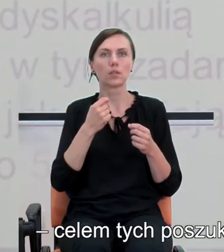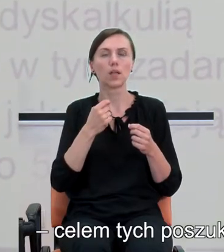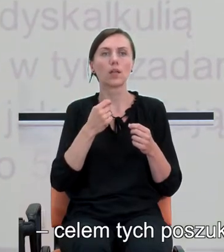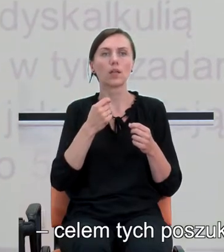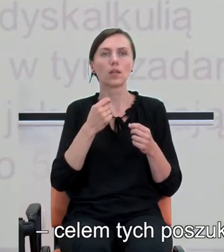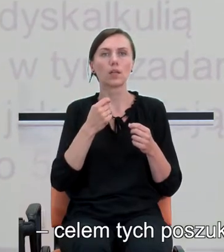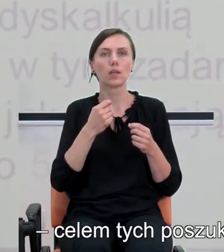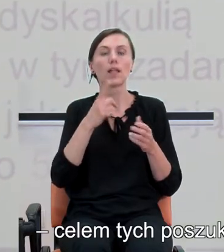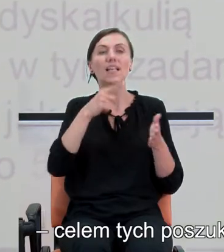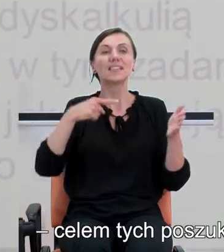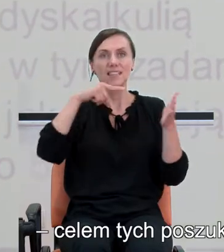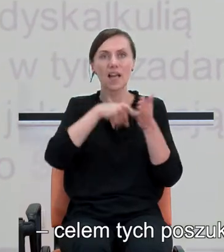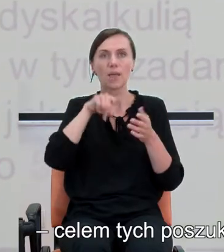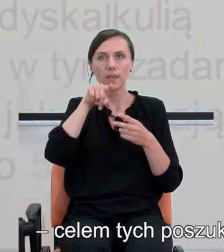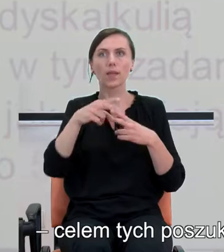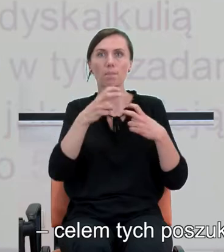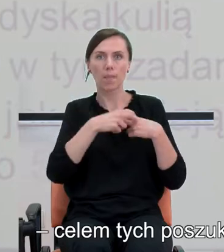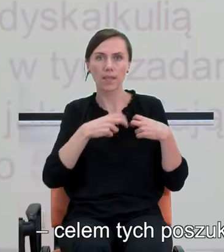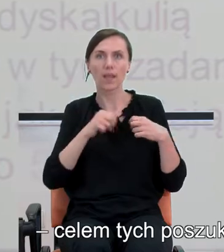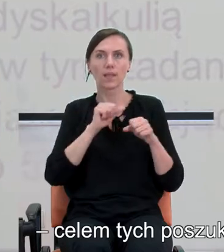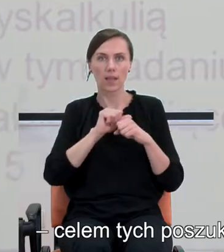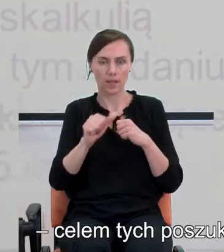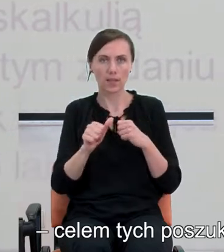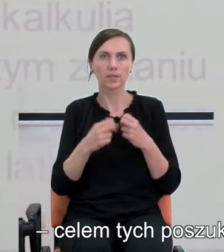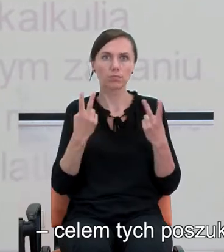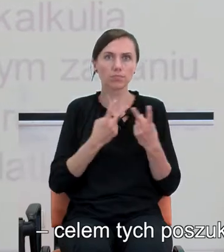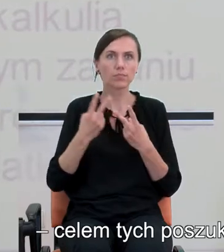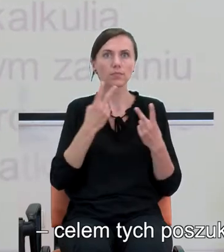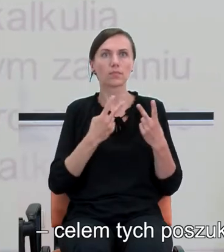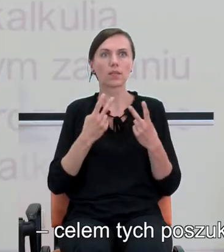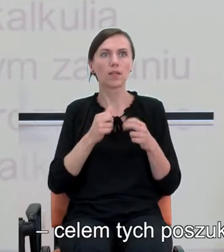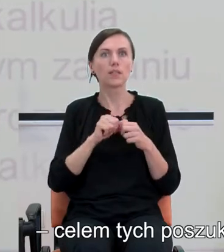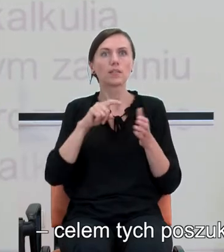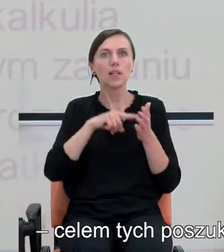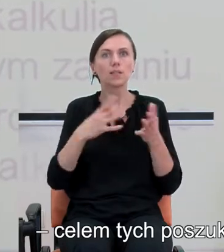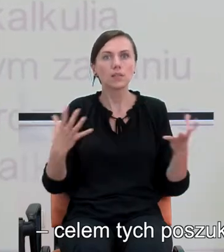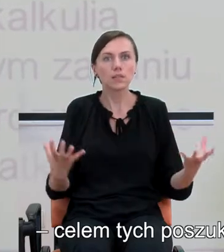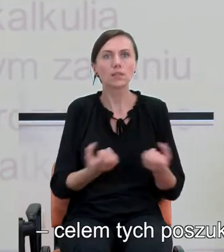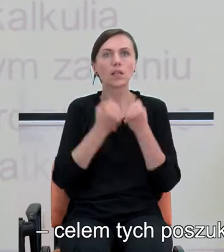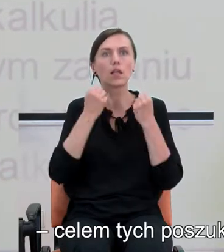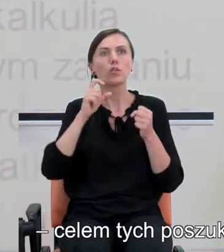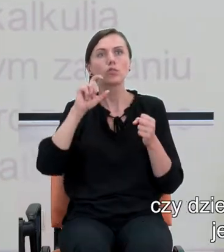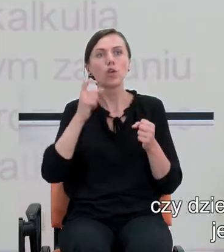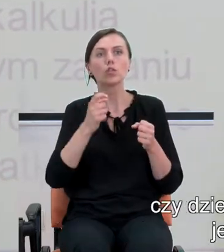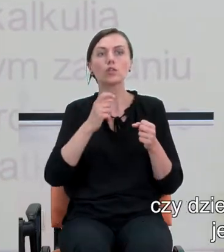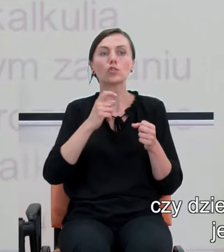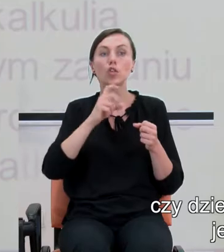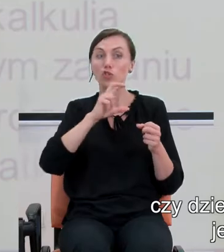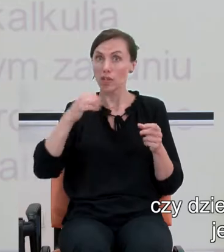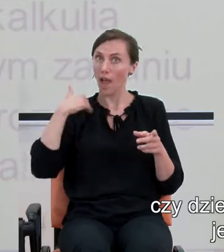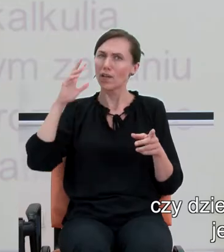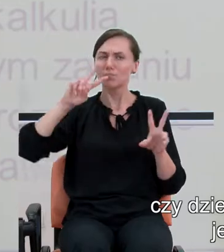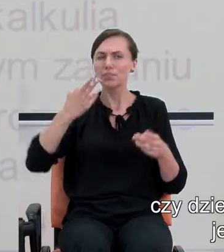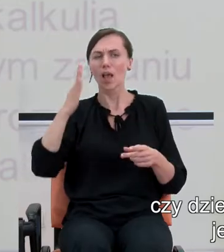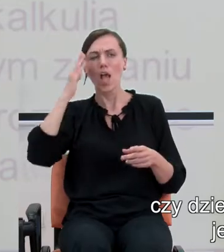Tym celem tych poszukiwań jest znalezienie czegoś, co pozwala przewidzieć, czy dziecko będzie mieć